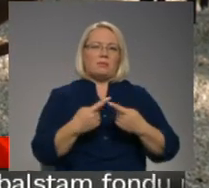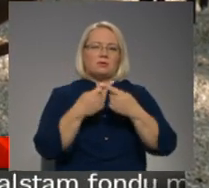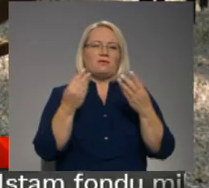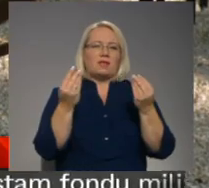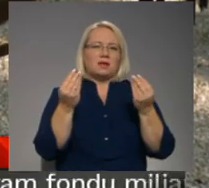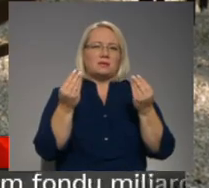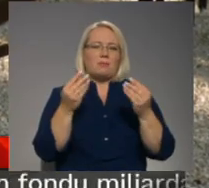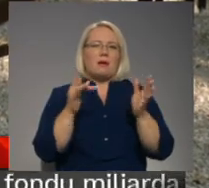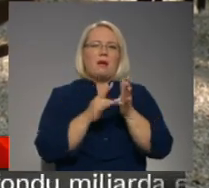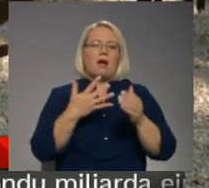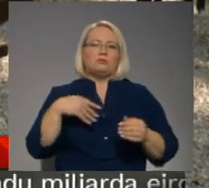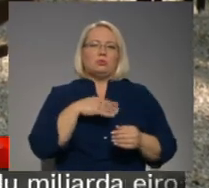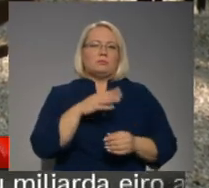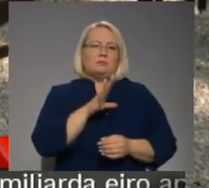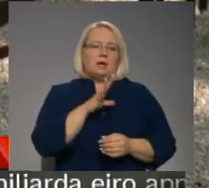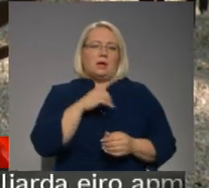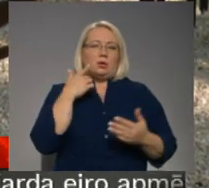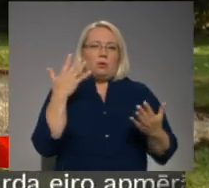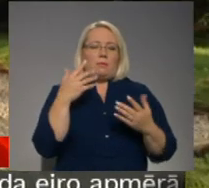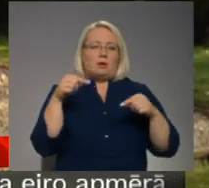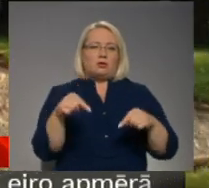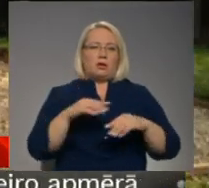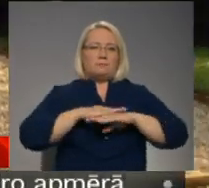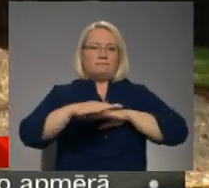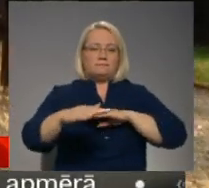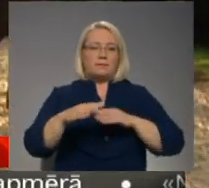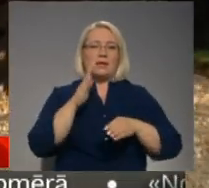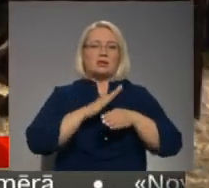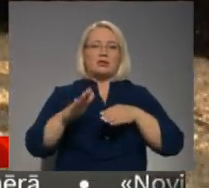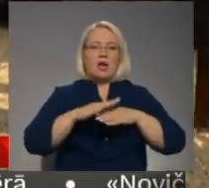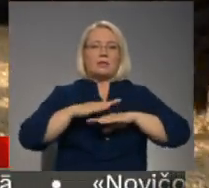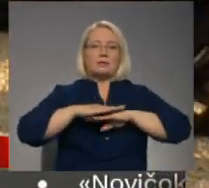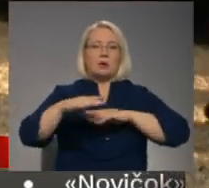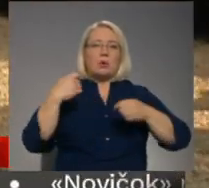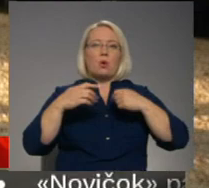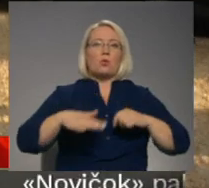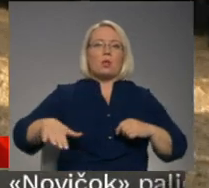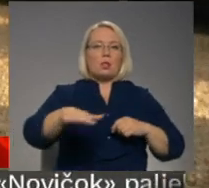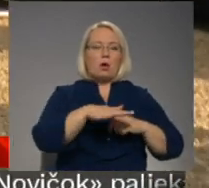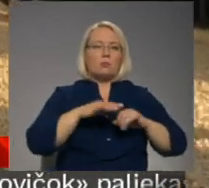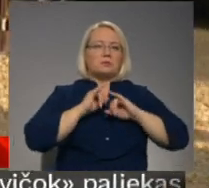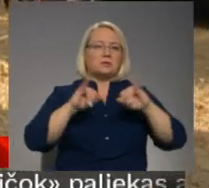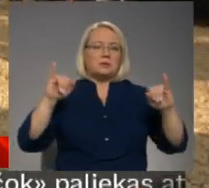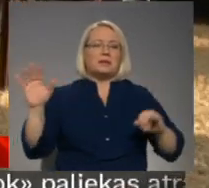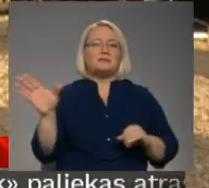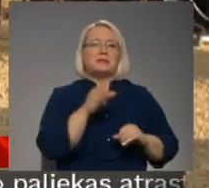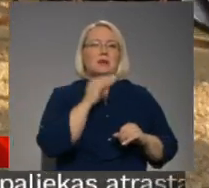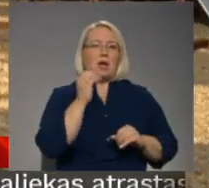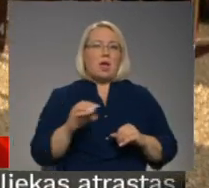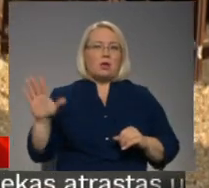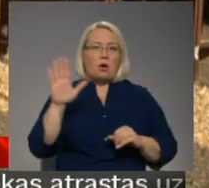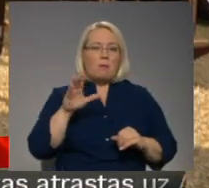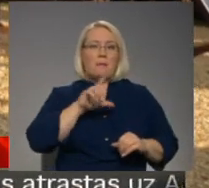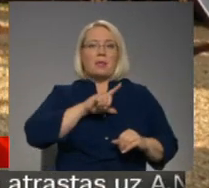finansējumam, kāds mums bija domāts šeit. Šķeldas segumas rotaļa laukumas esot izplatīts visā Eiropā, bet